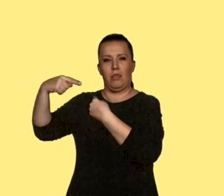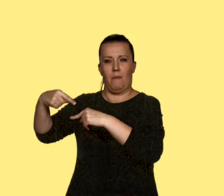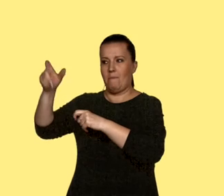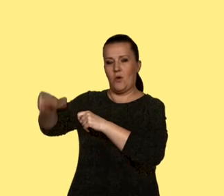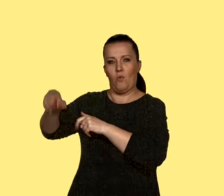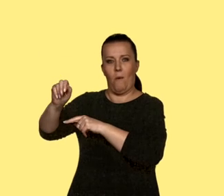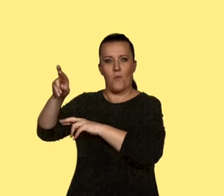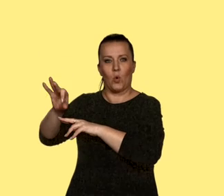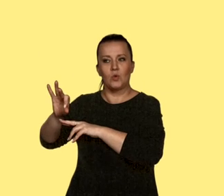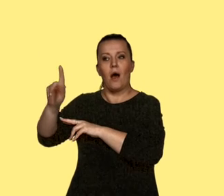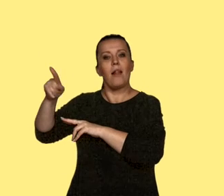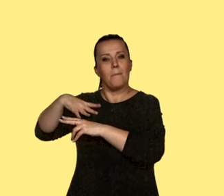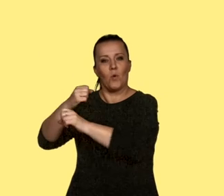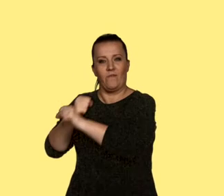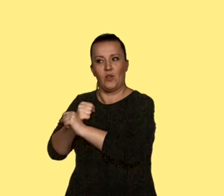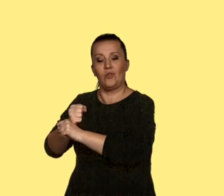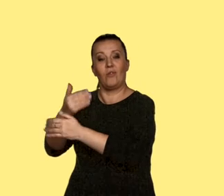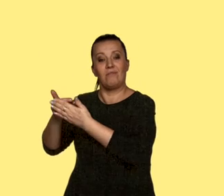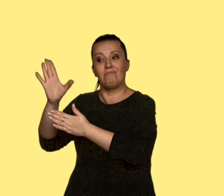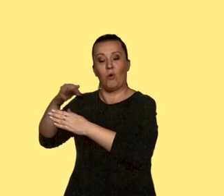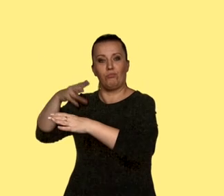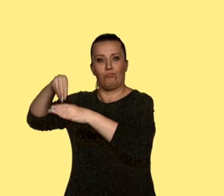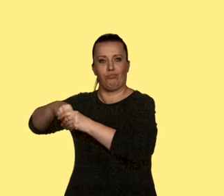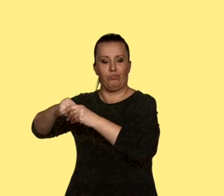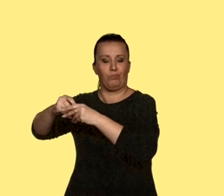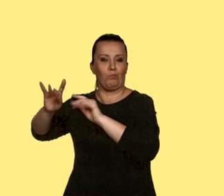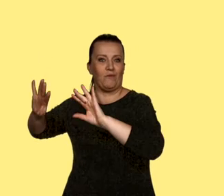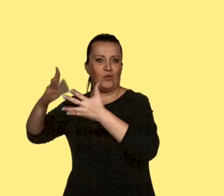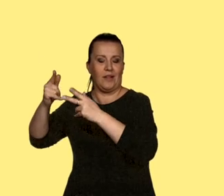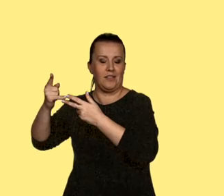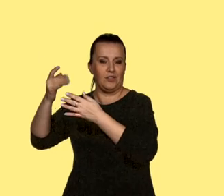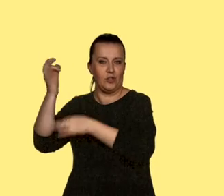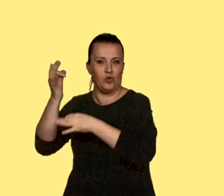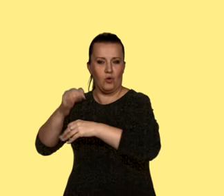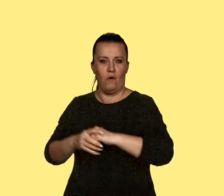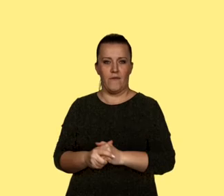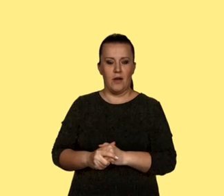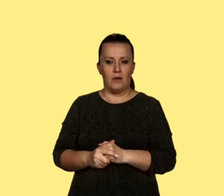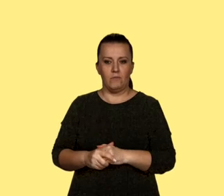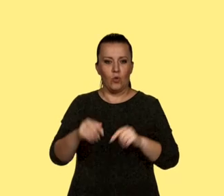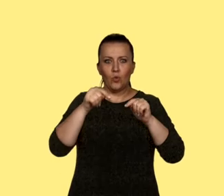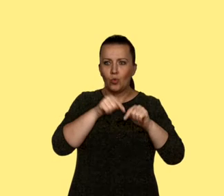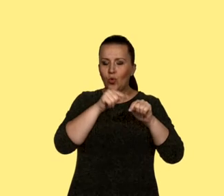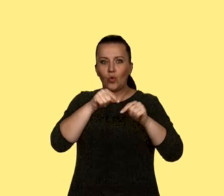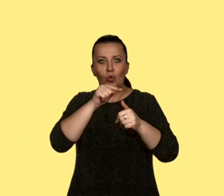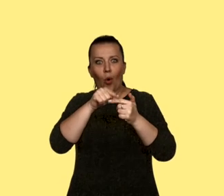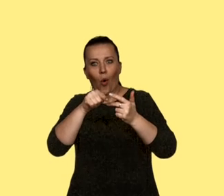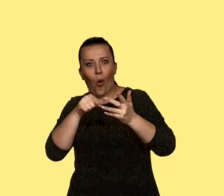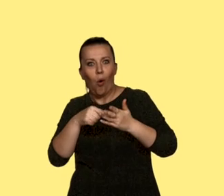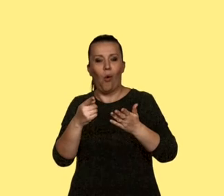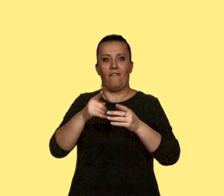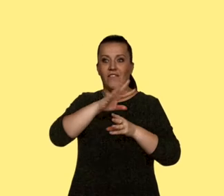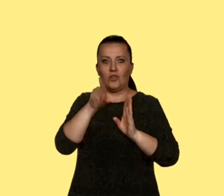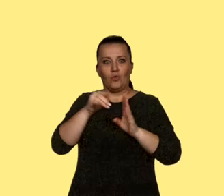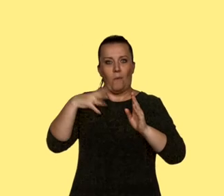więziony za udział w Powstaniu Styczniowym. Te wszystkie doświadczenia biograficzne pisarza w jakiś sposób oddziałały na lalkę i dobrze byłoby je